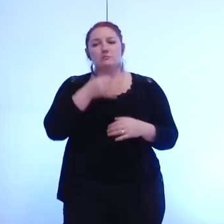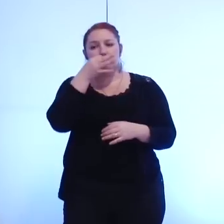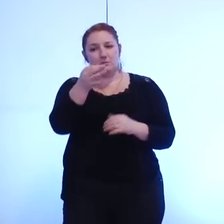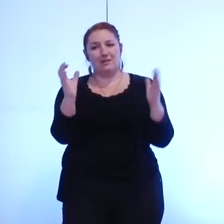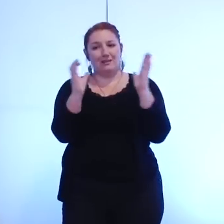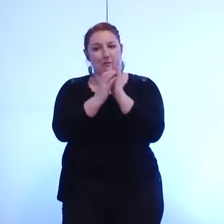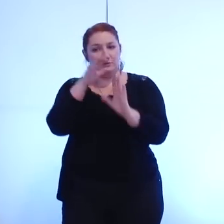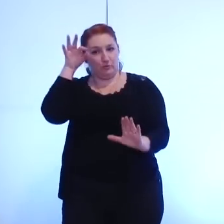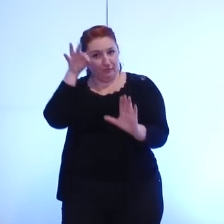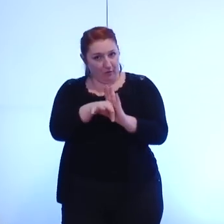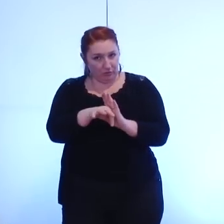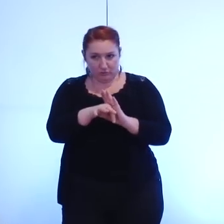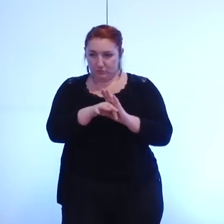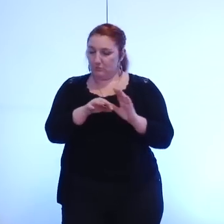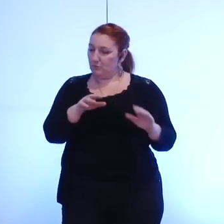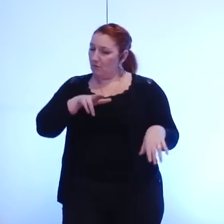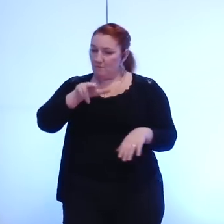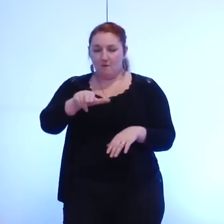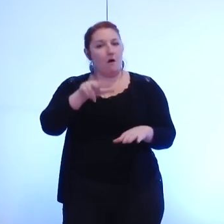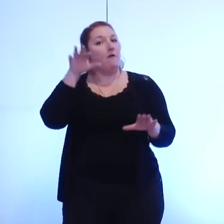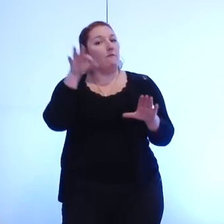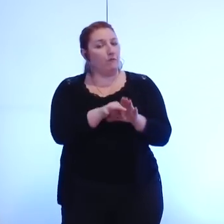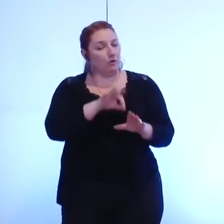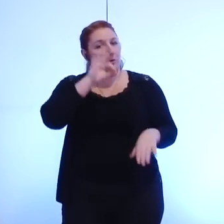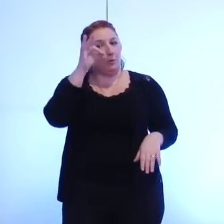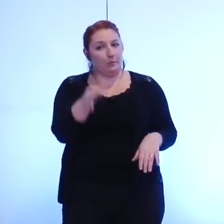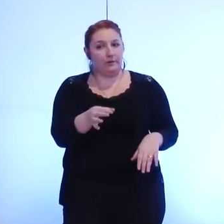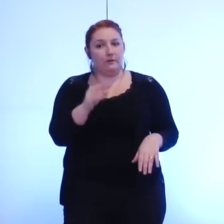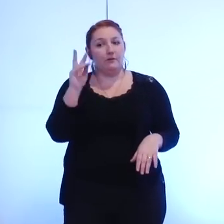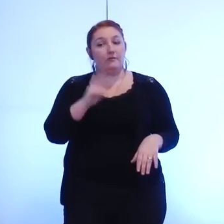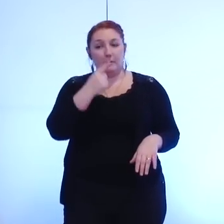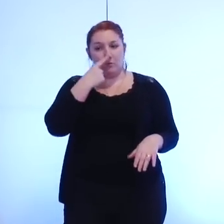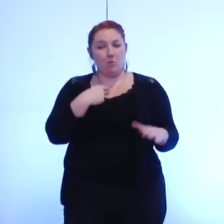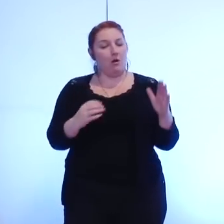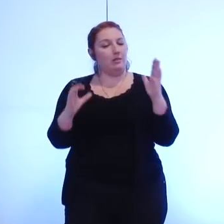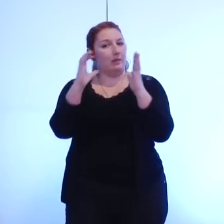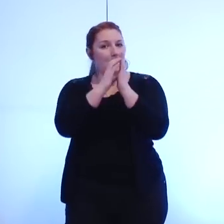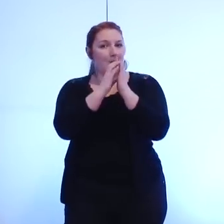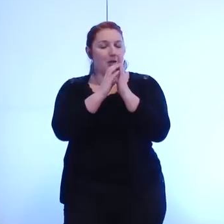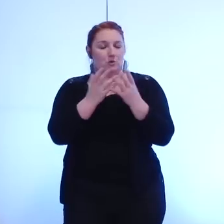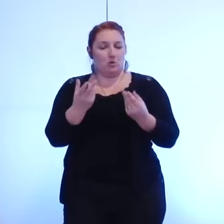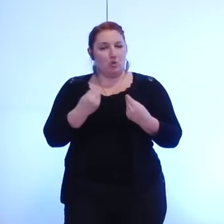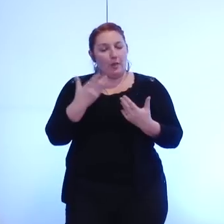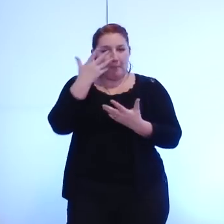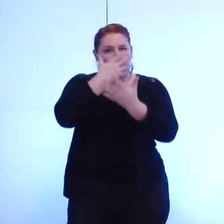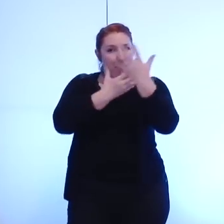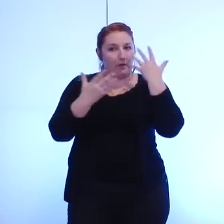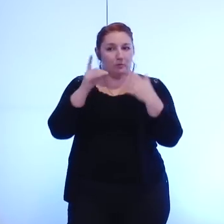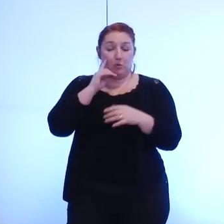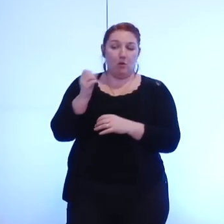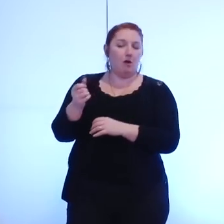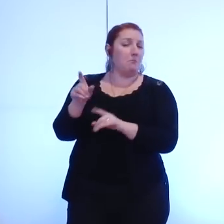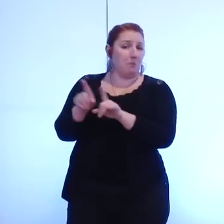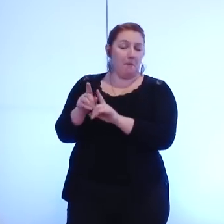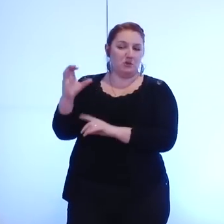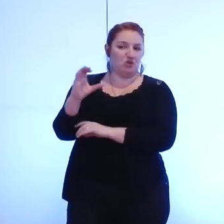délibération nous le faisons je ne vous cache pas que me concernant c'est une délibération qui m'a un peu perturbé en effet pour ce qui vient d'être évoqué